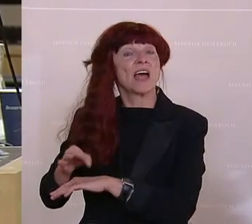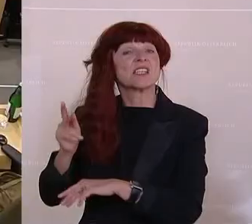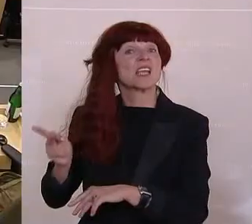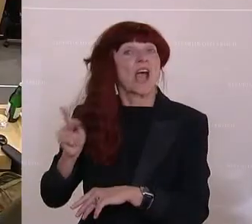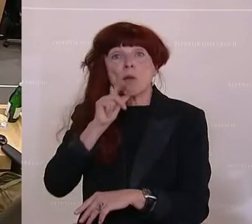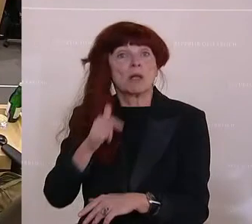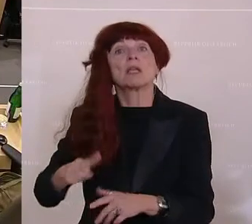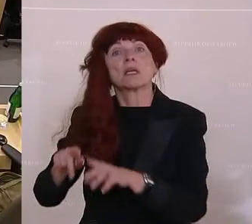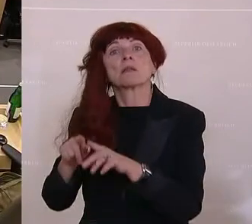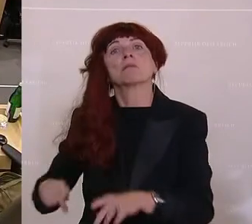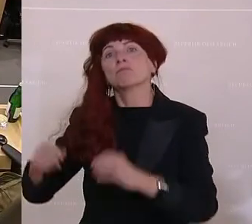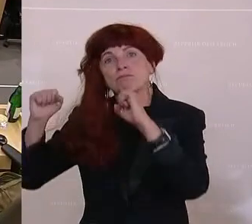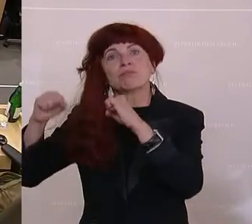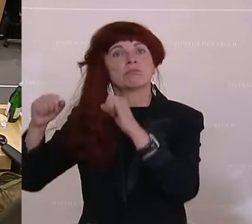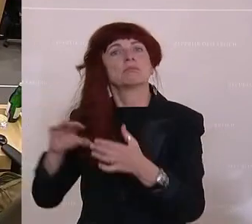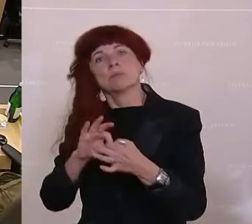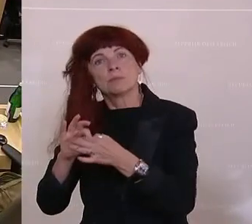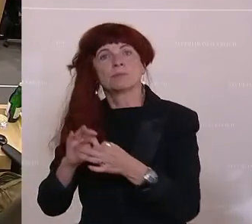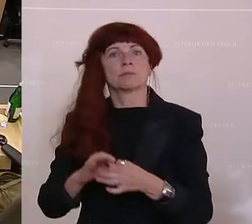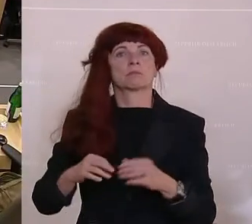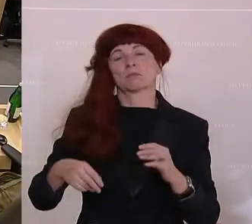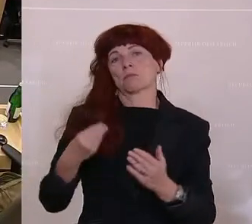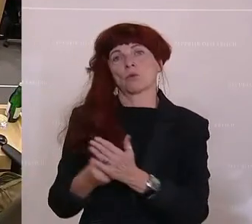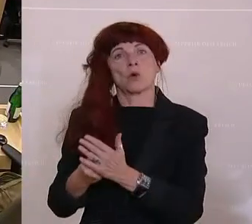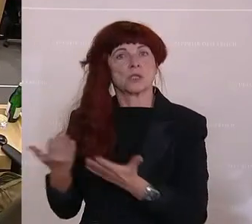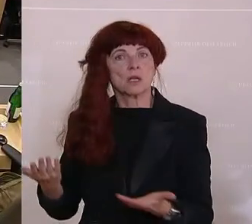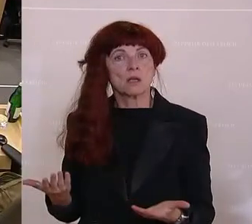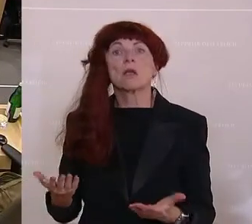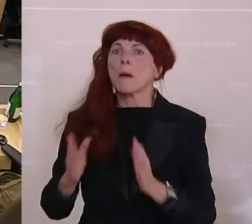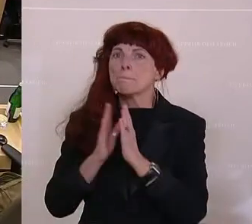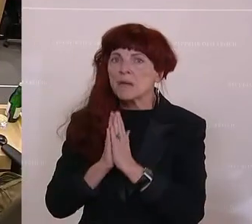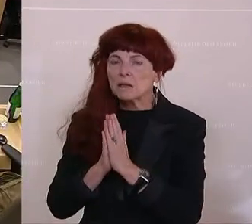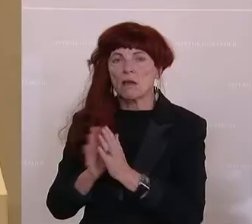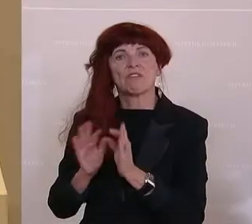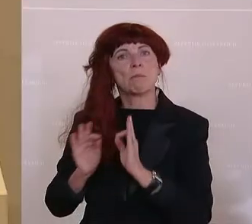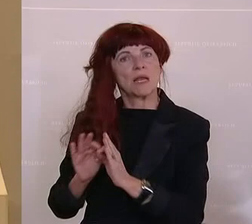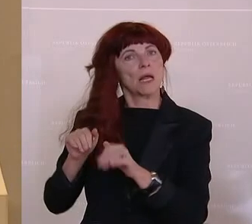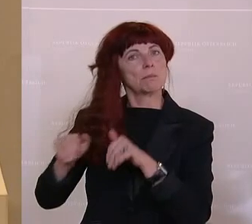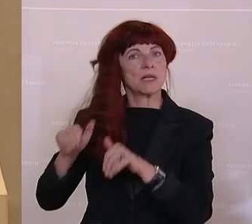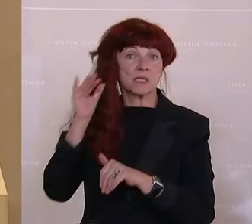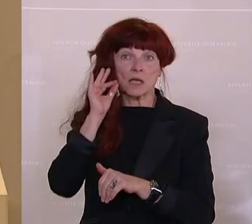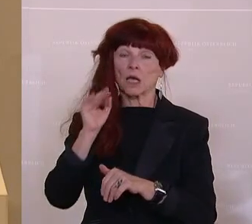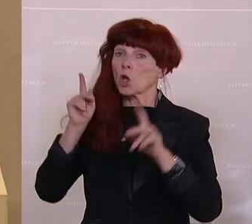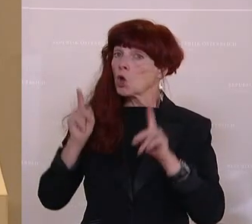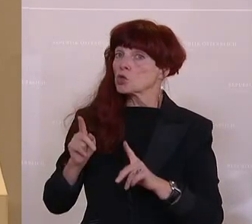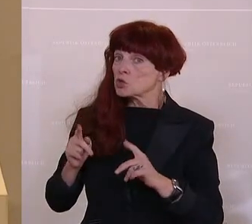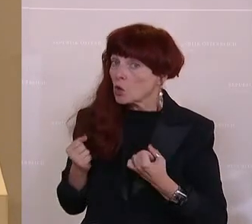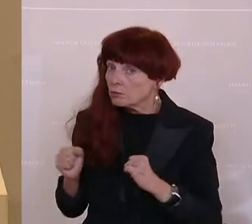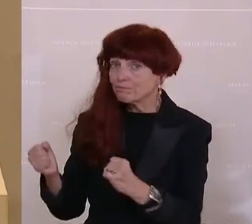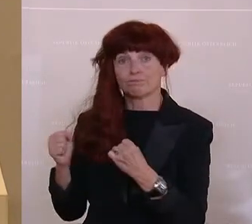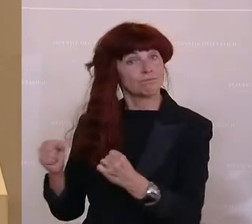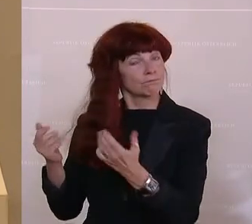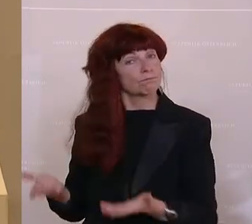über den Tarif? Das heißt, ich fordere Sie wirklich auf, hier mit der Familienministerin, dass auch Sie sich tagkräftig einbringen